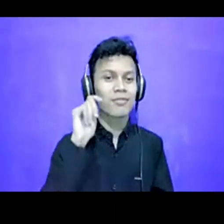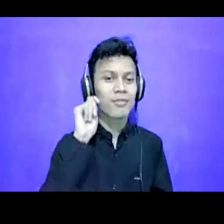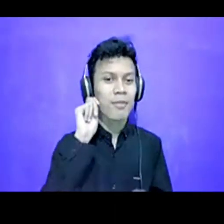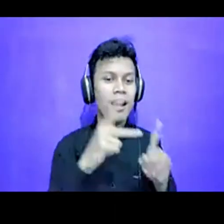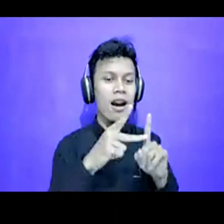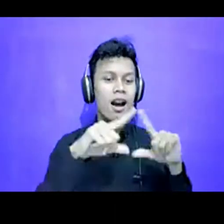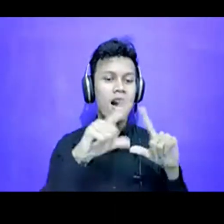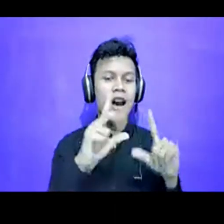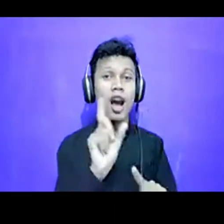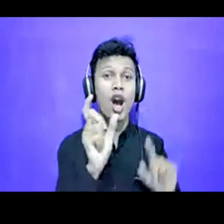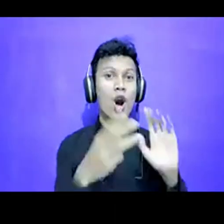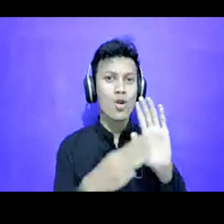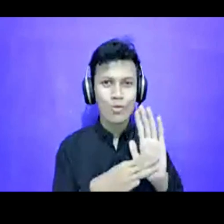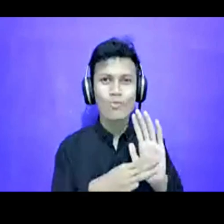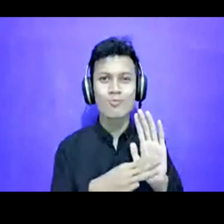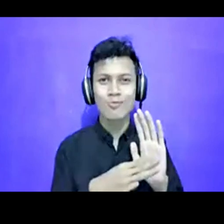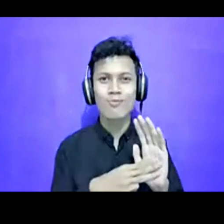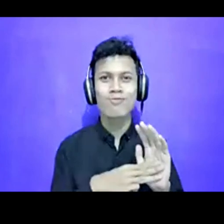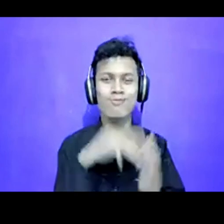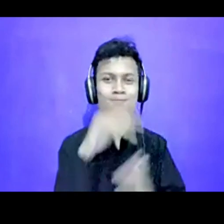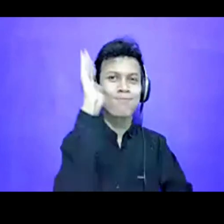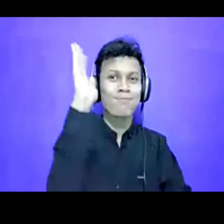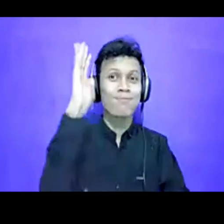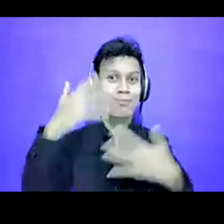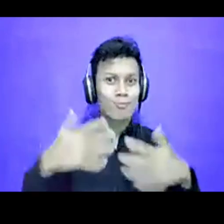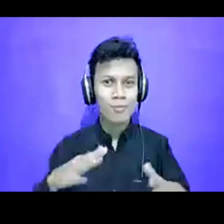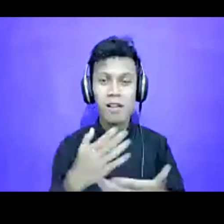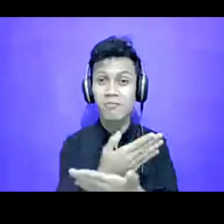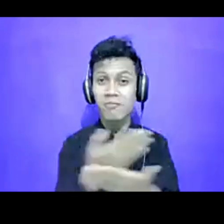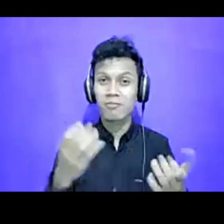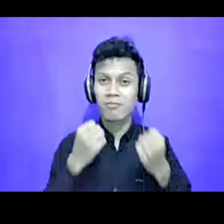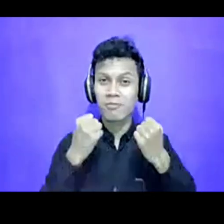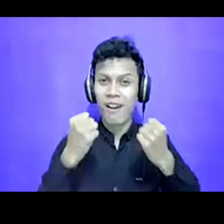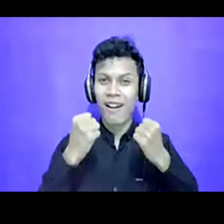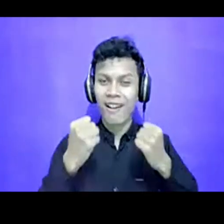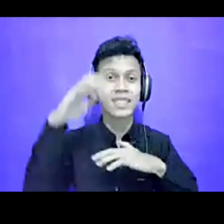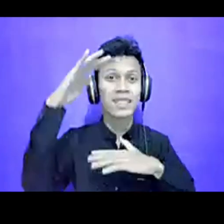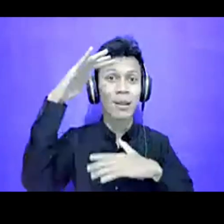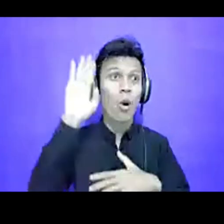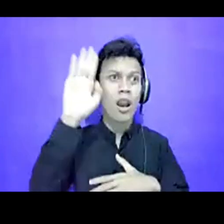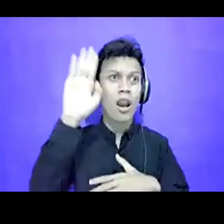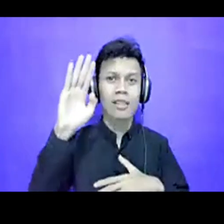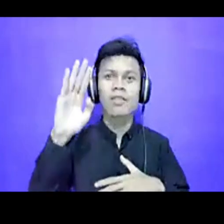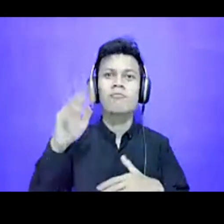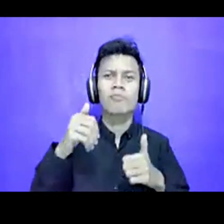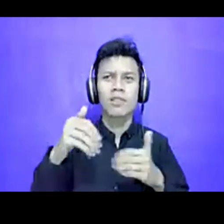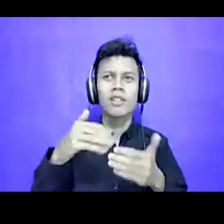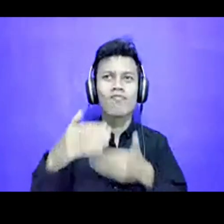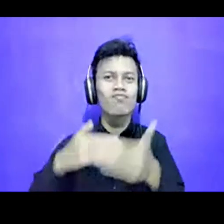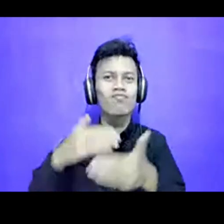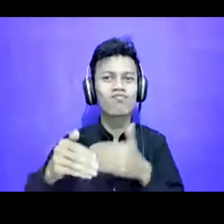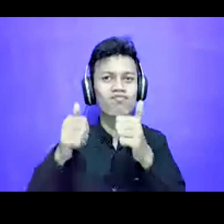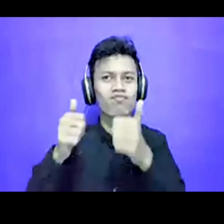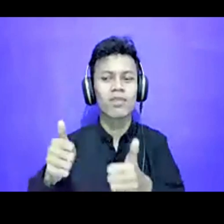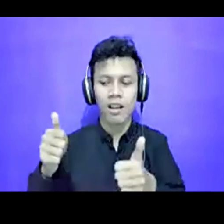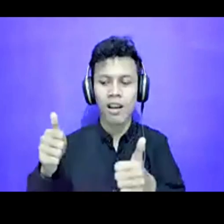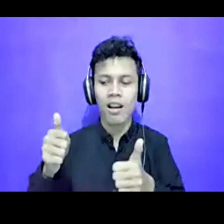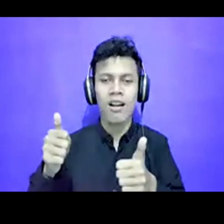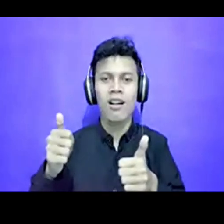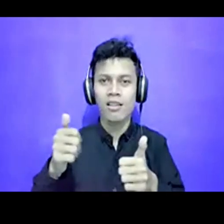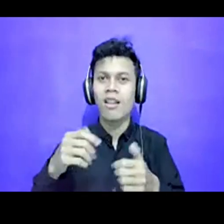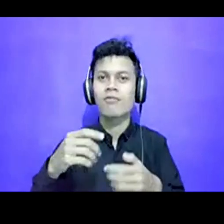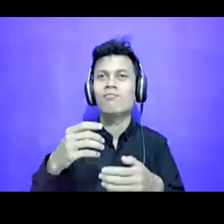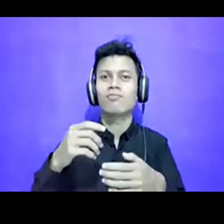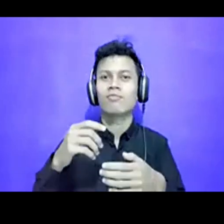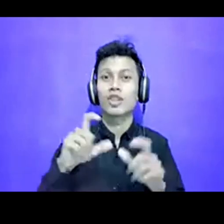sepatah dua mata-kata untuk penyemangat kita semua. Semoga nanti bisa terrealisasi dan bisa menambah warna